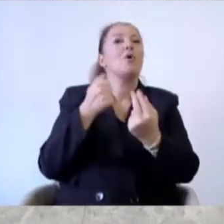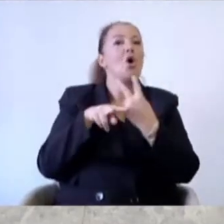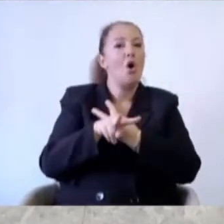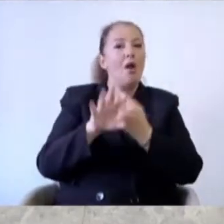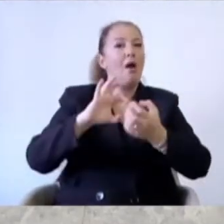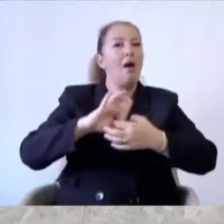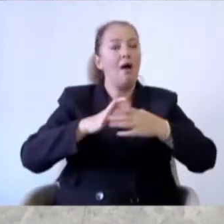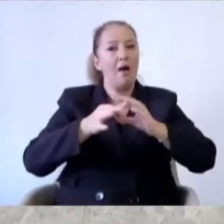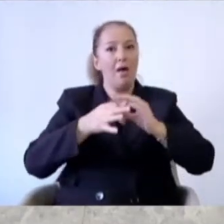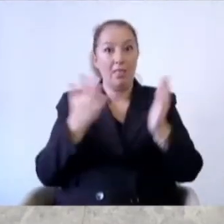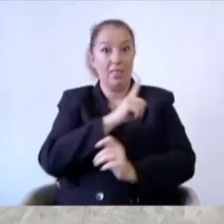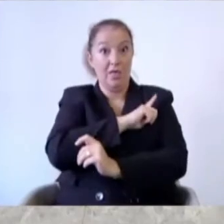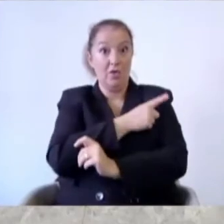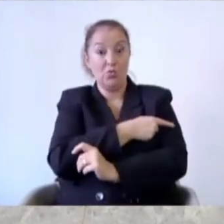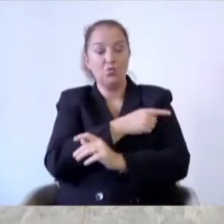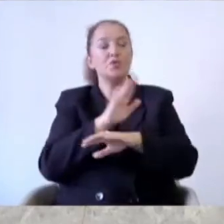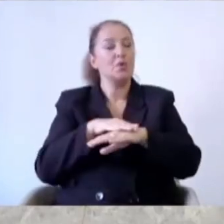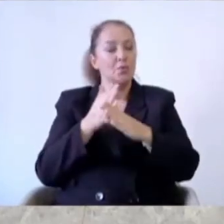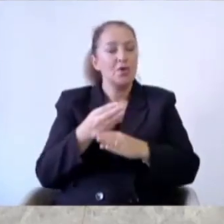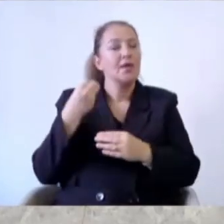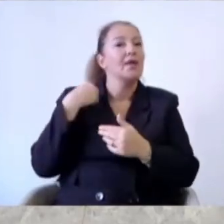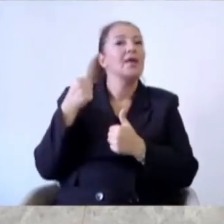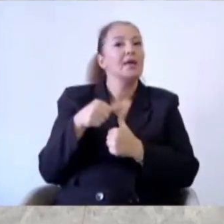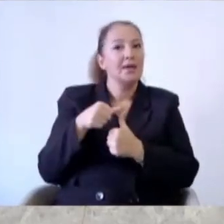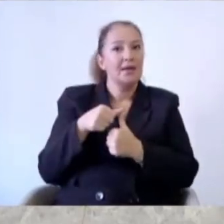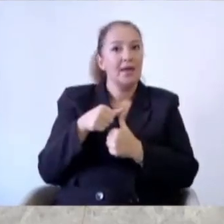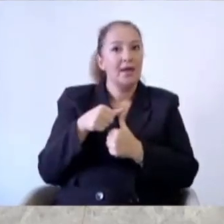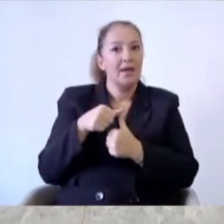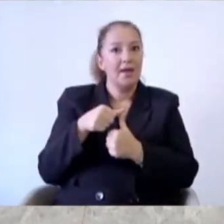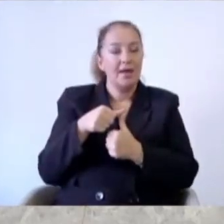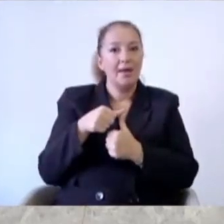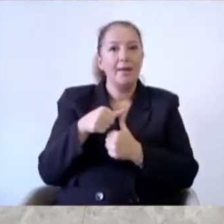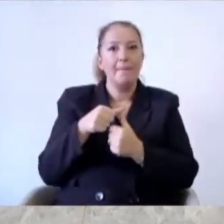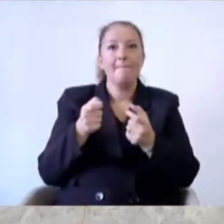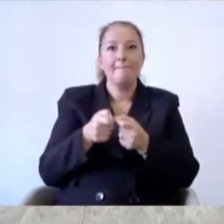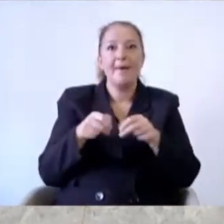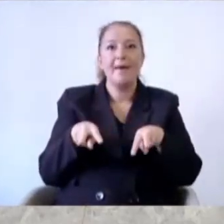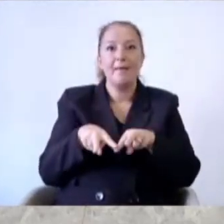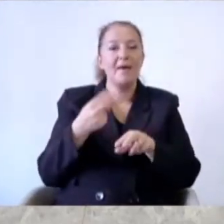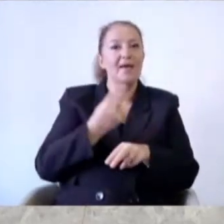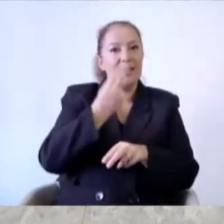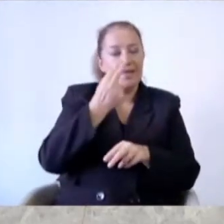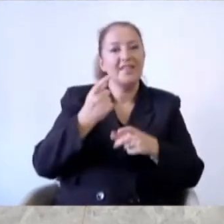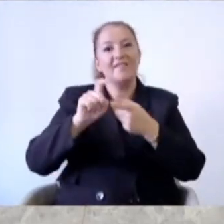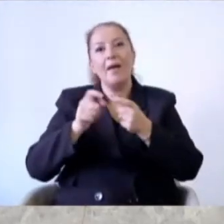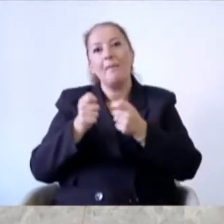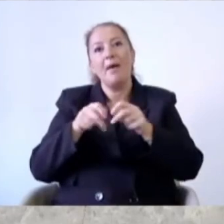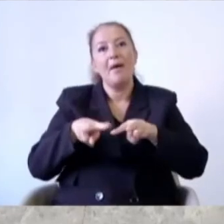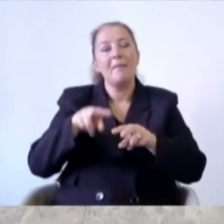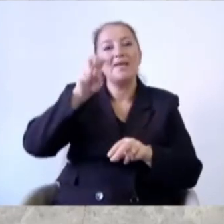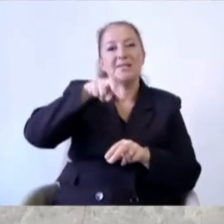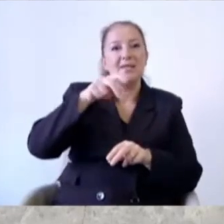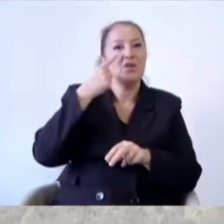anı daha da güçlendiriyoruz. Yine BM yedi ve BM sekiz hatları